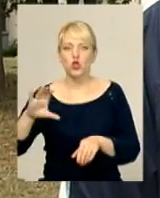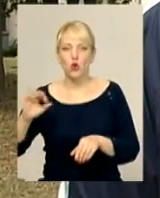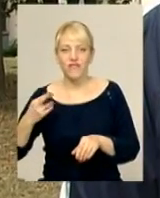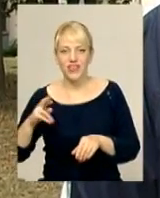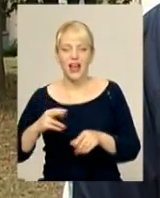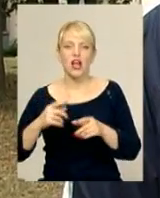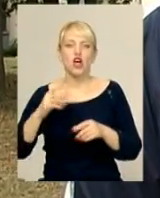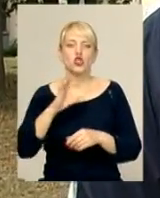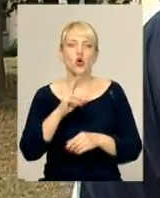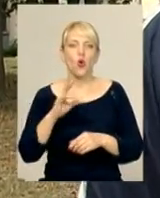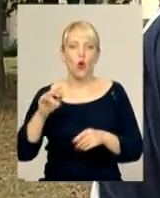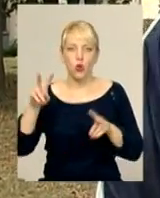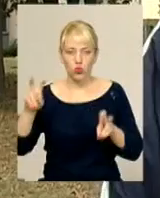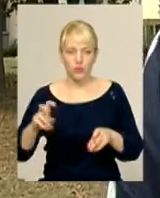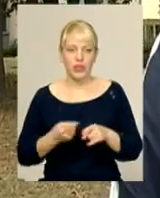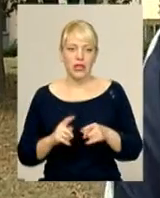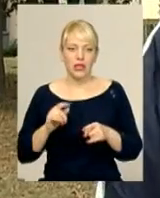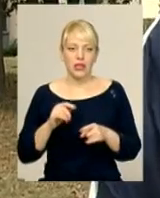як лідерів обирати, як формувати дружини.